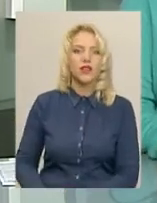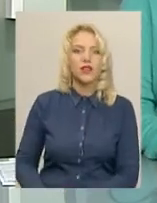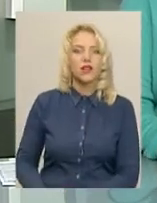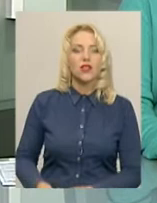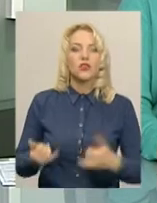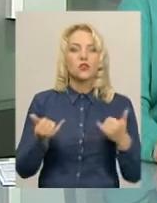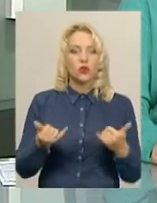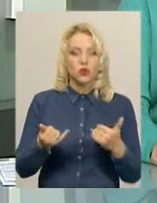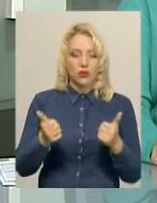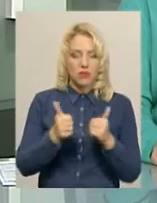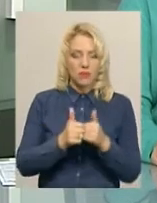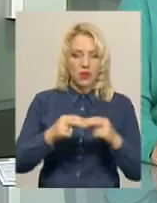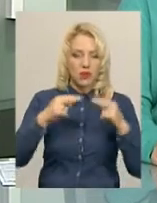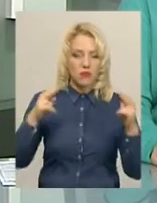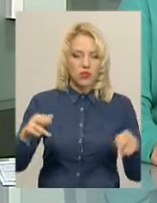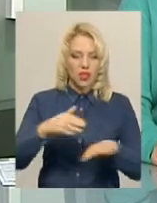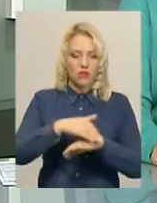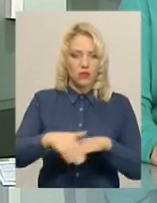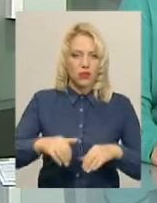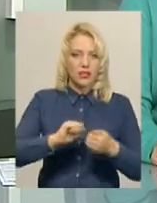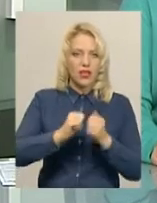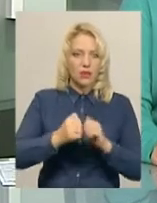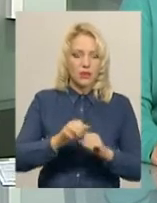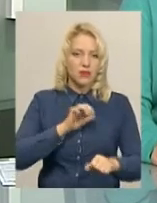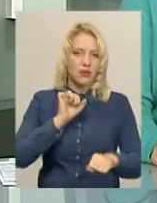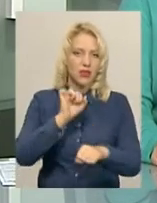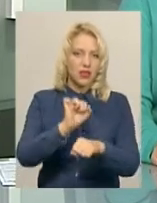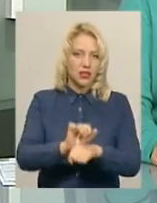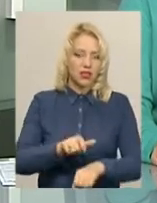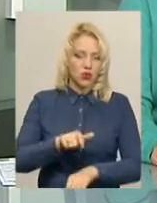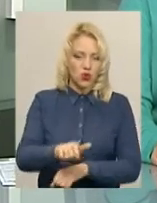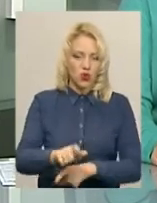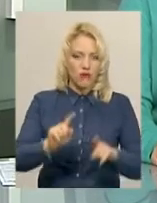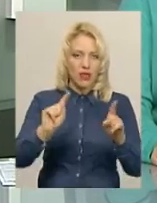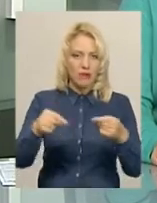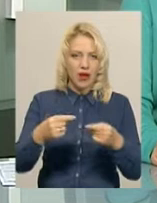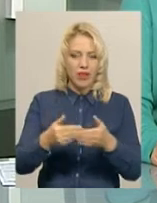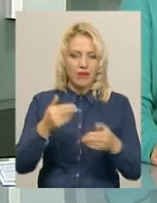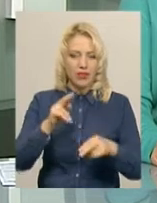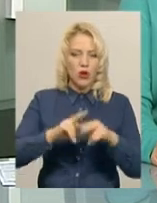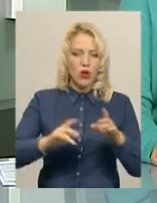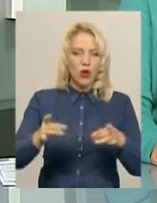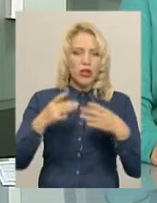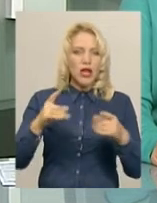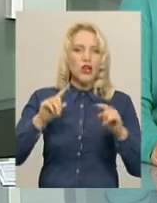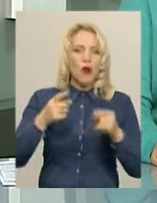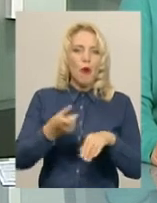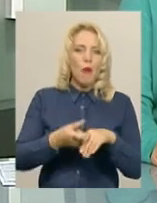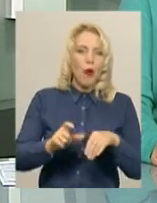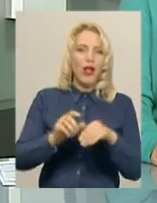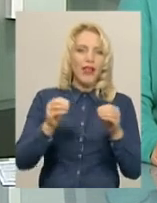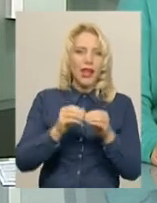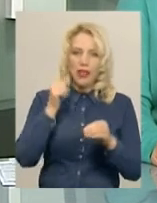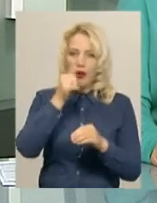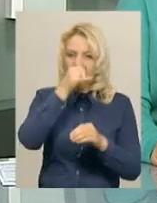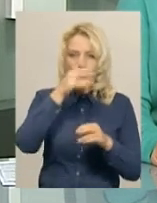Сьогодні біля моста на вулиці Кам'янецькій перекрили дорогу. Мітингувальники вимагали від забудовника роз'яснень, чому понад 10 років не